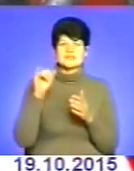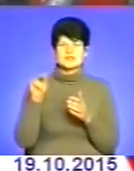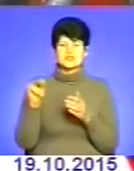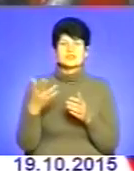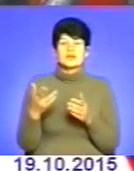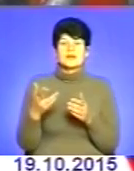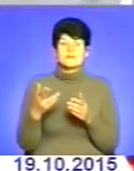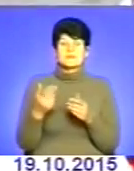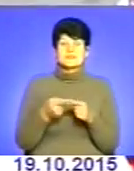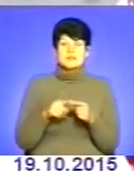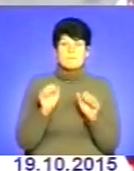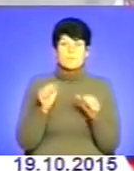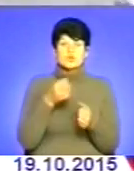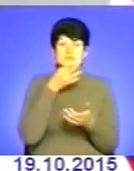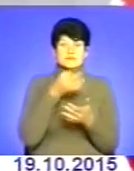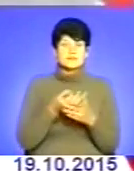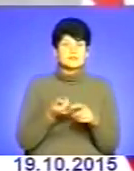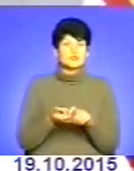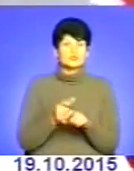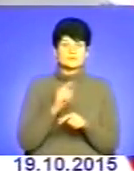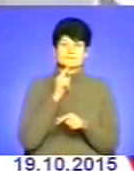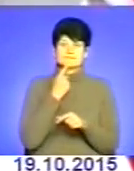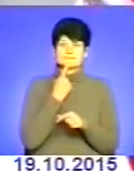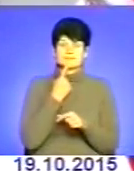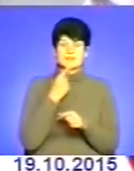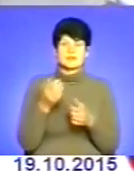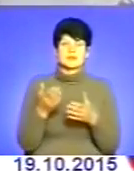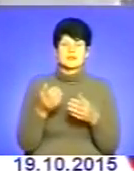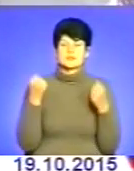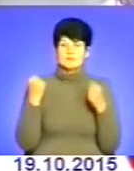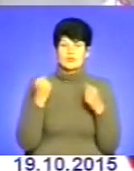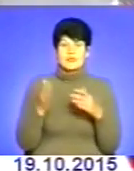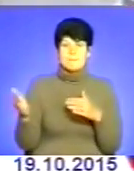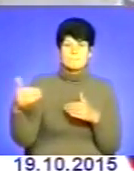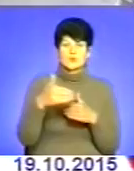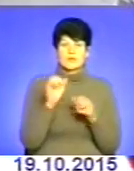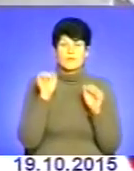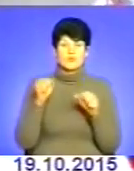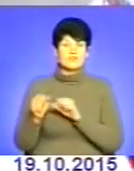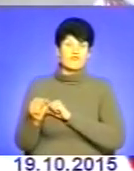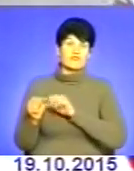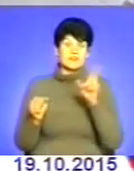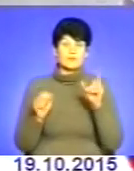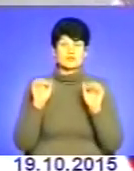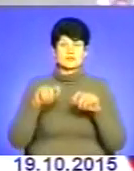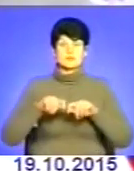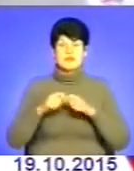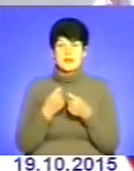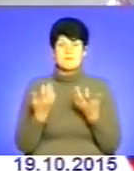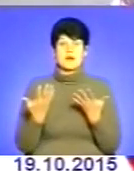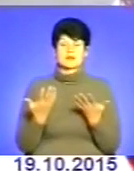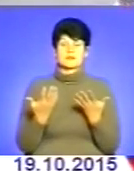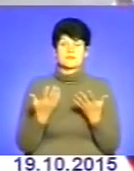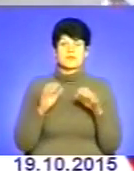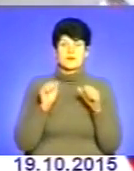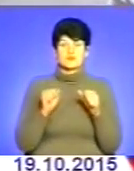Н» Це, можна сказати, дуже складний спорт Тут на поворотах ти так можеш вилетіти, що ти собі можеш щось переламати Можеш